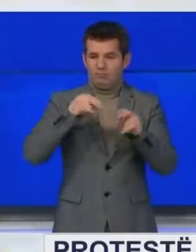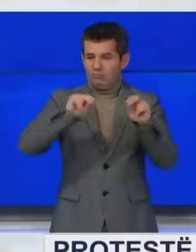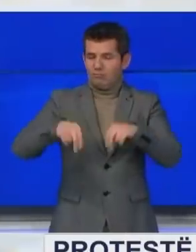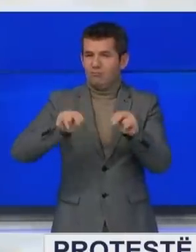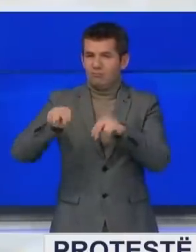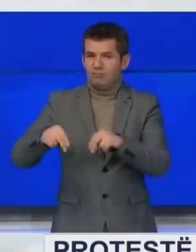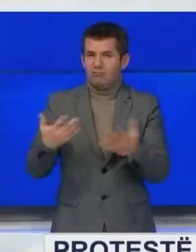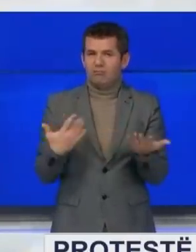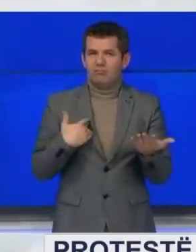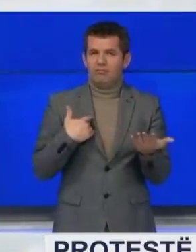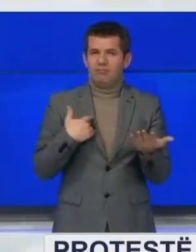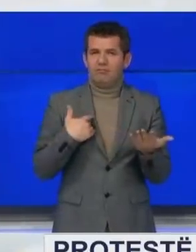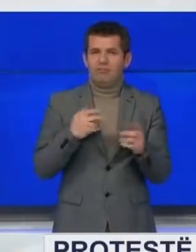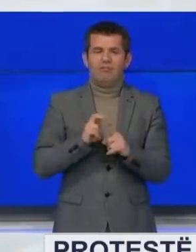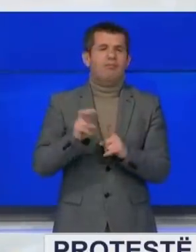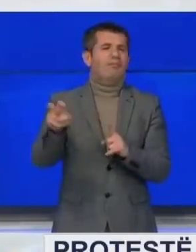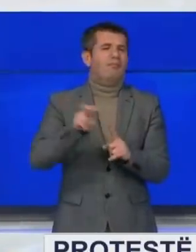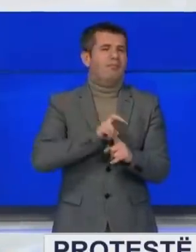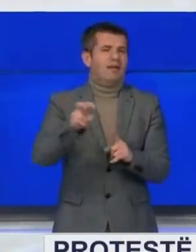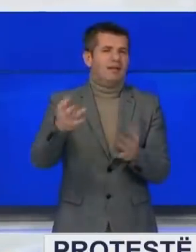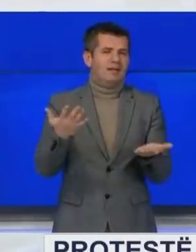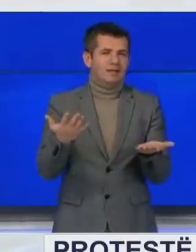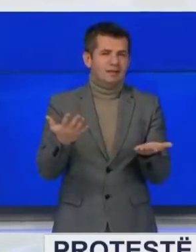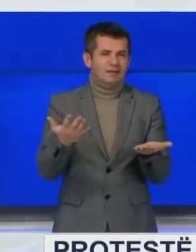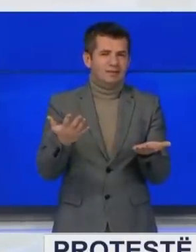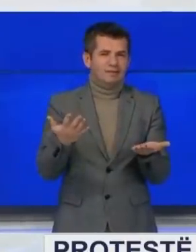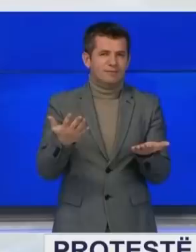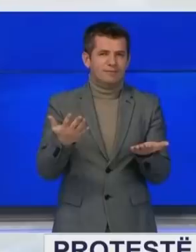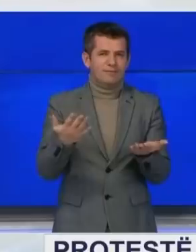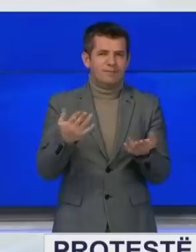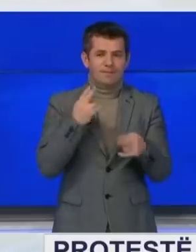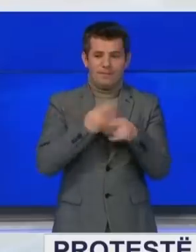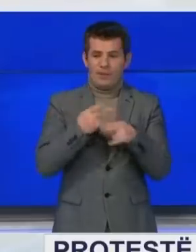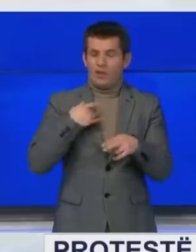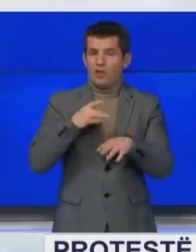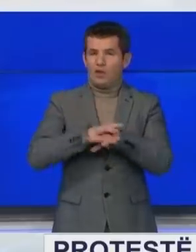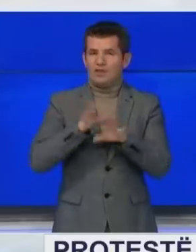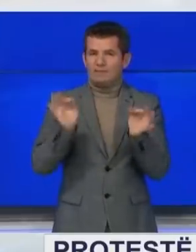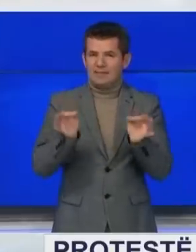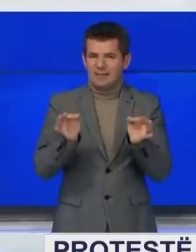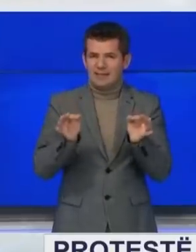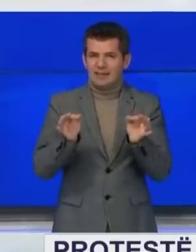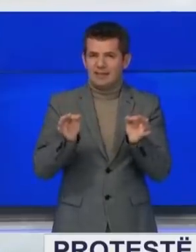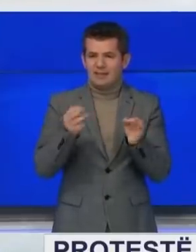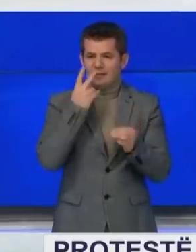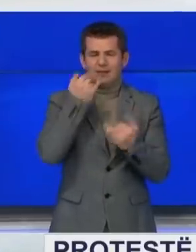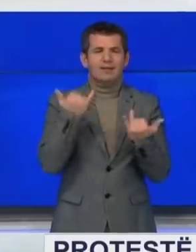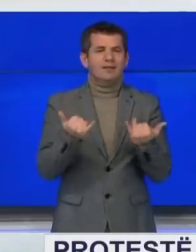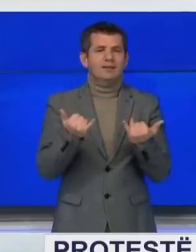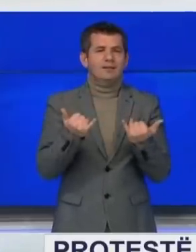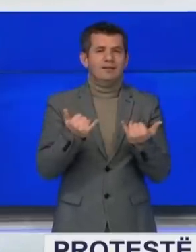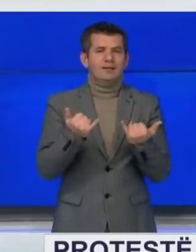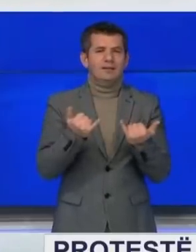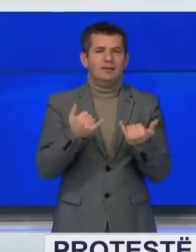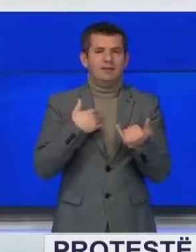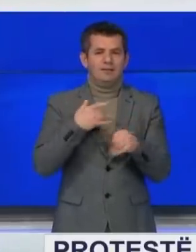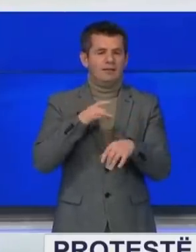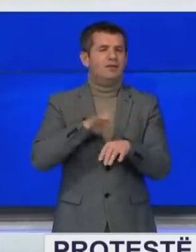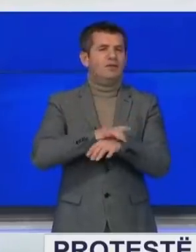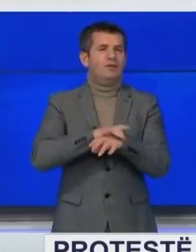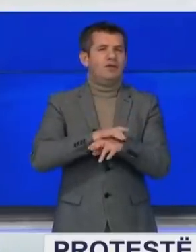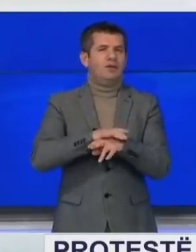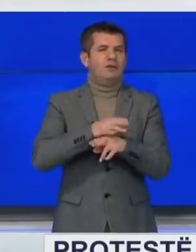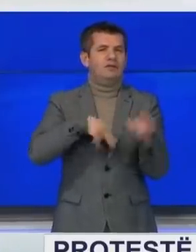nështë kontratat, nje veçëm endemi. Dhe mund të them që nga tituli mjekë specializant e kemi fitu po thëmë ashtot titullin mjekë shëtitës.